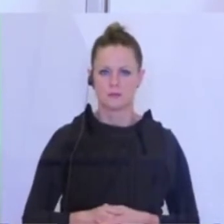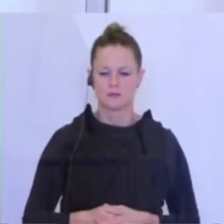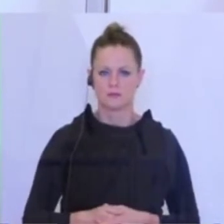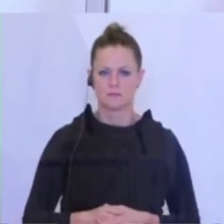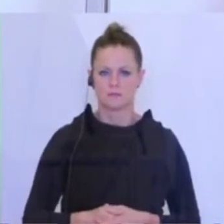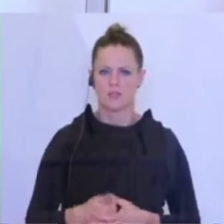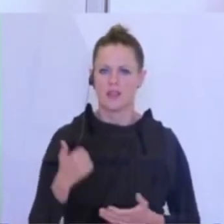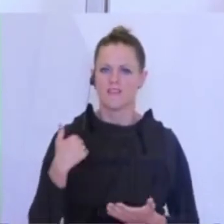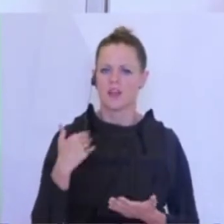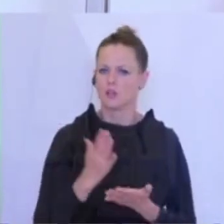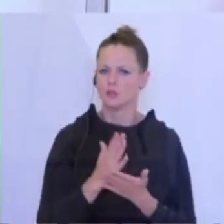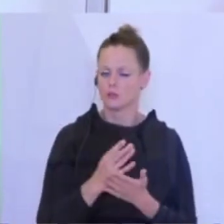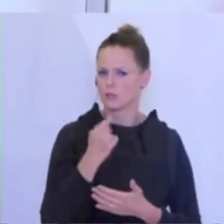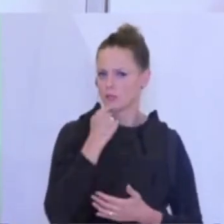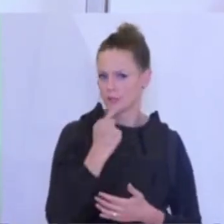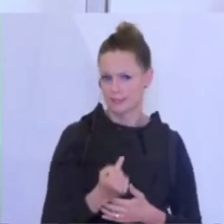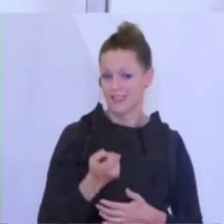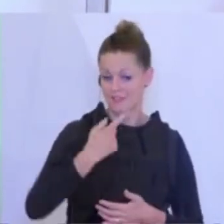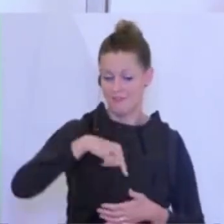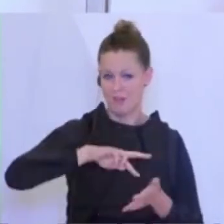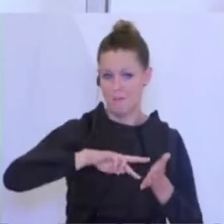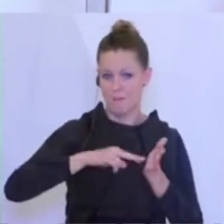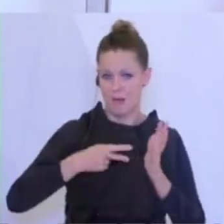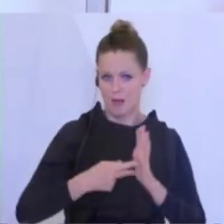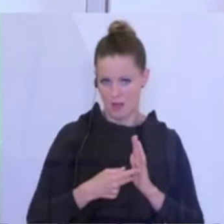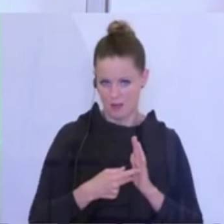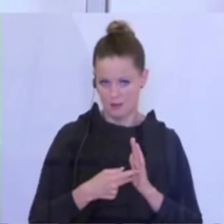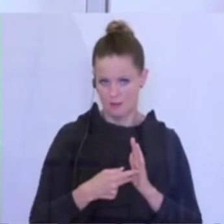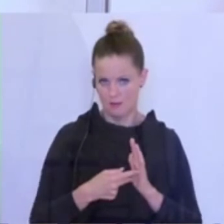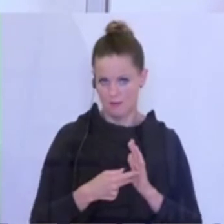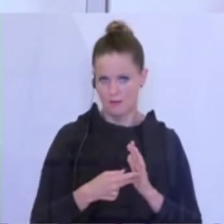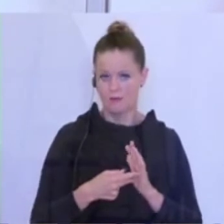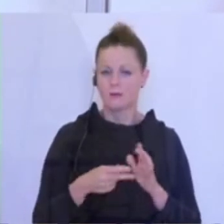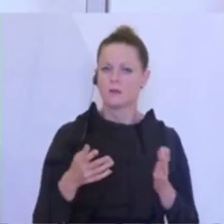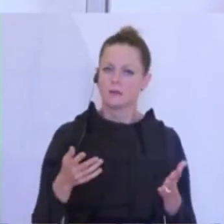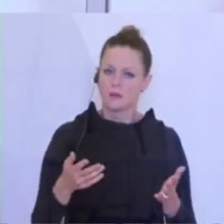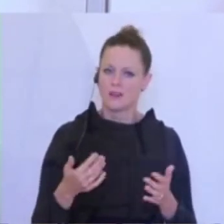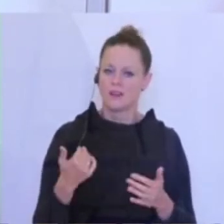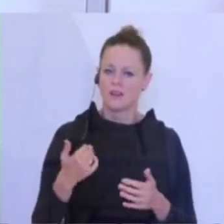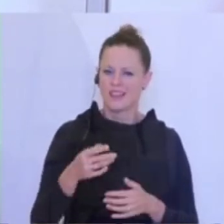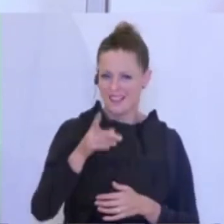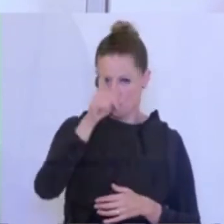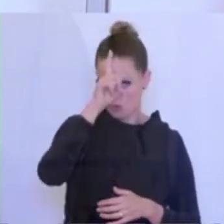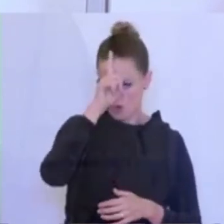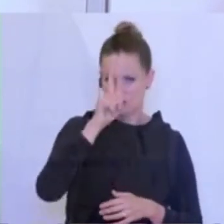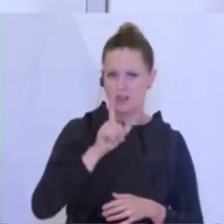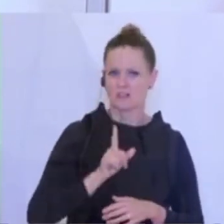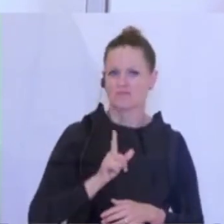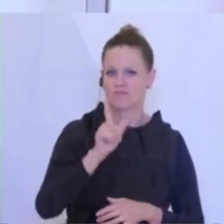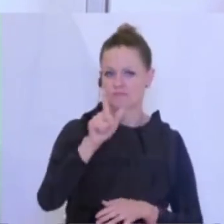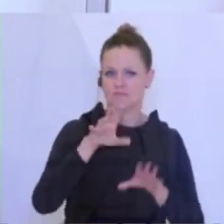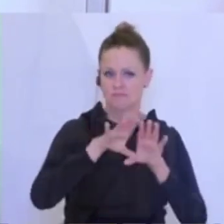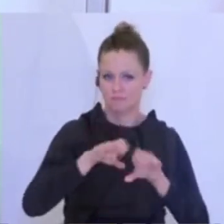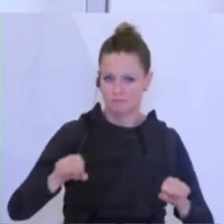Wie schon angesprochen, wir planen dasselbe Vorgehen, dass wir mit Deutschland vereinbart haben, auch für